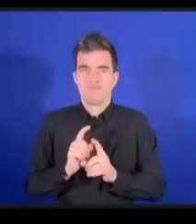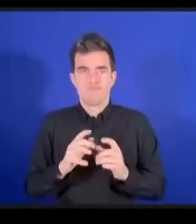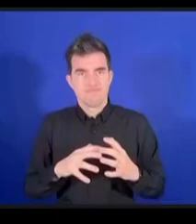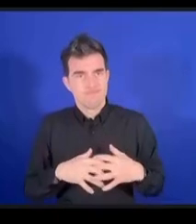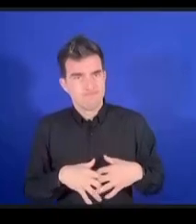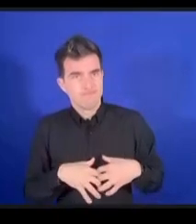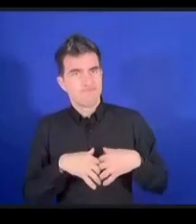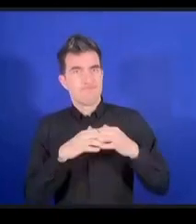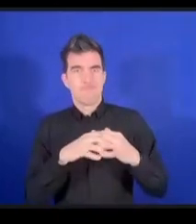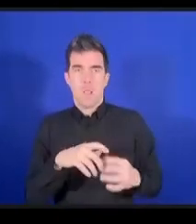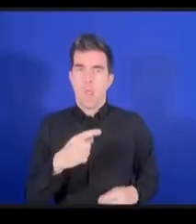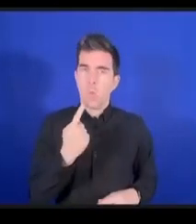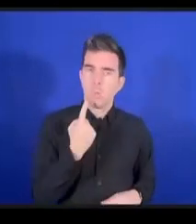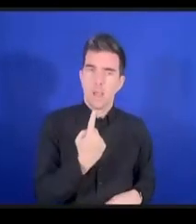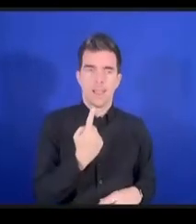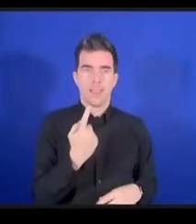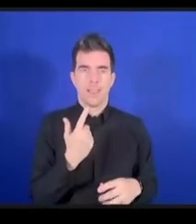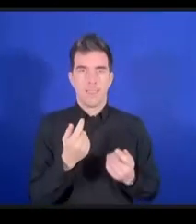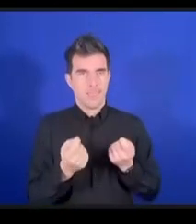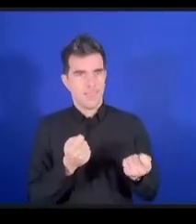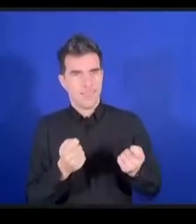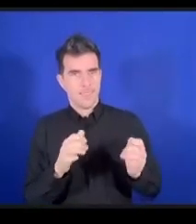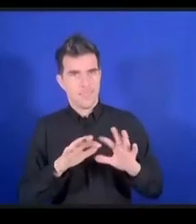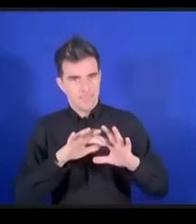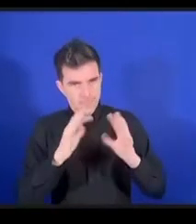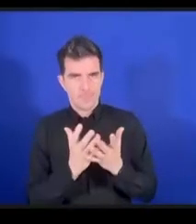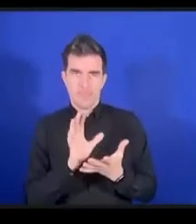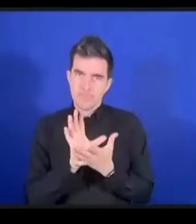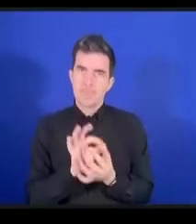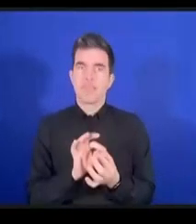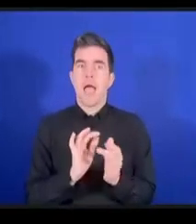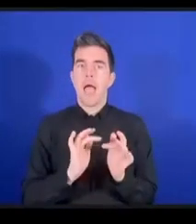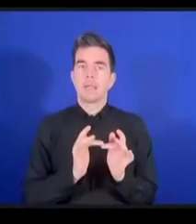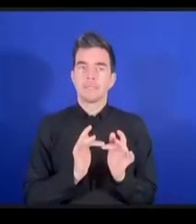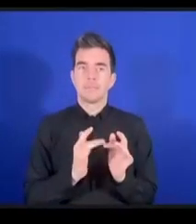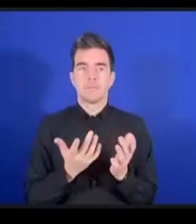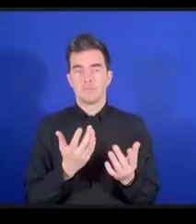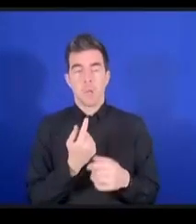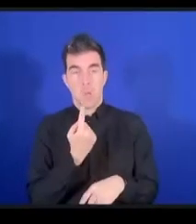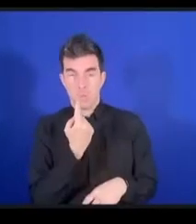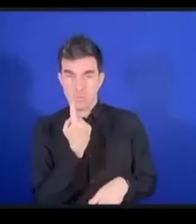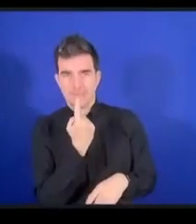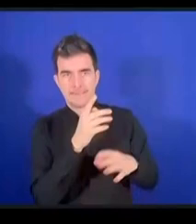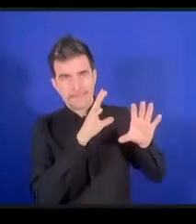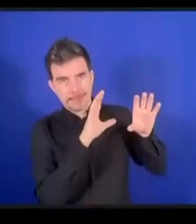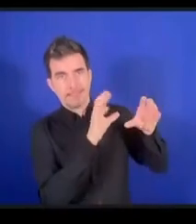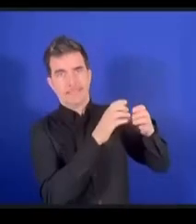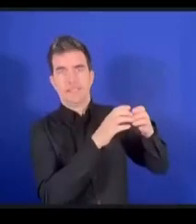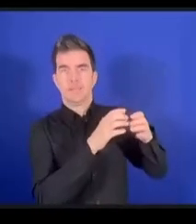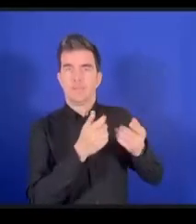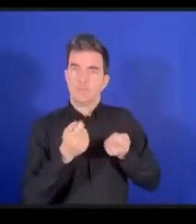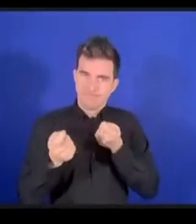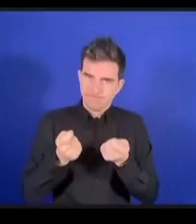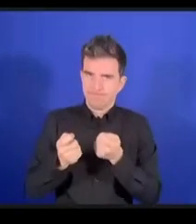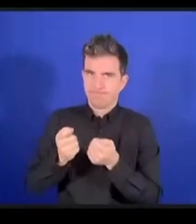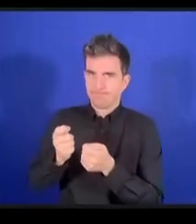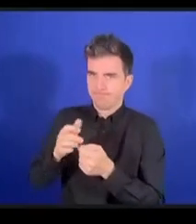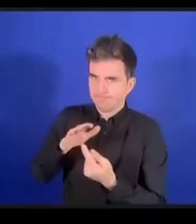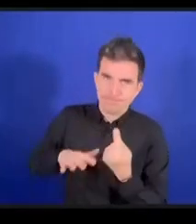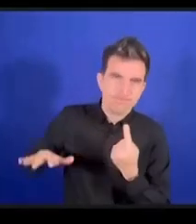une institution mondiale assurant la gouvernance de l'Internet. Nous avons un mécanisme spécifique pour les